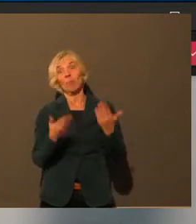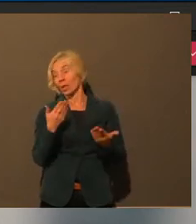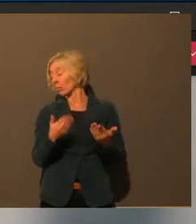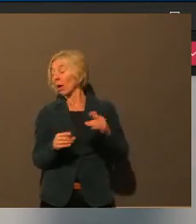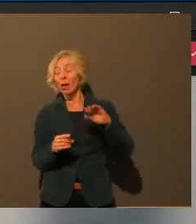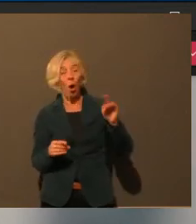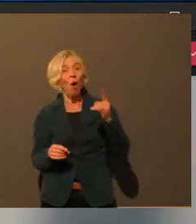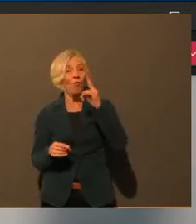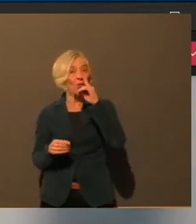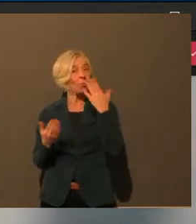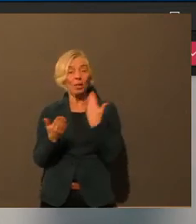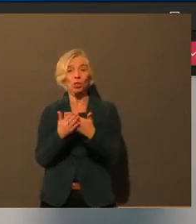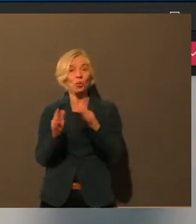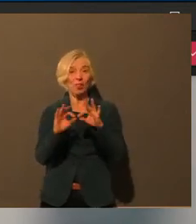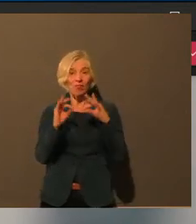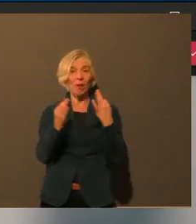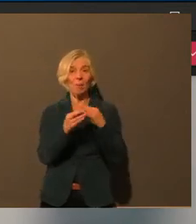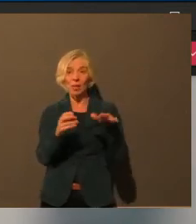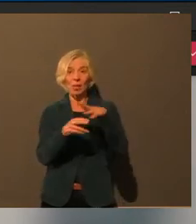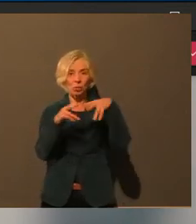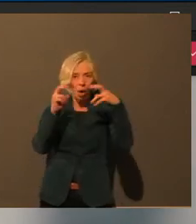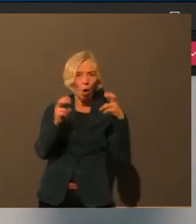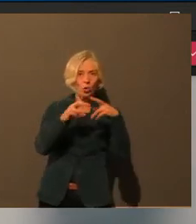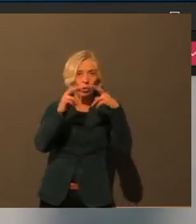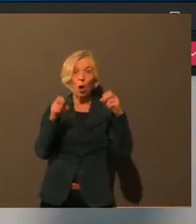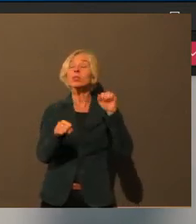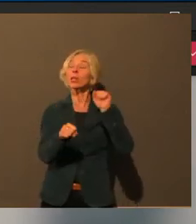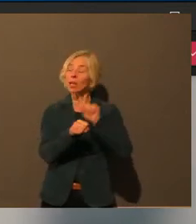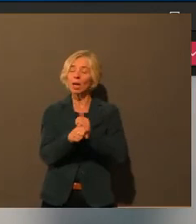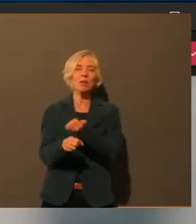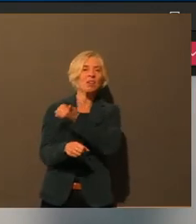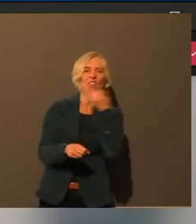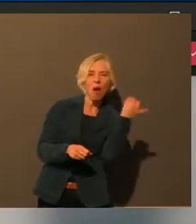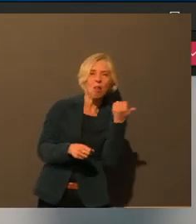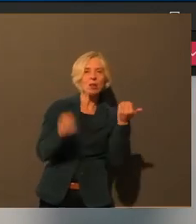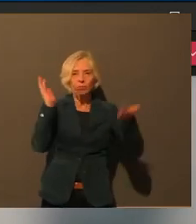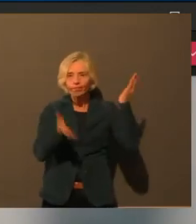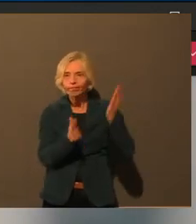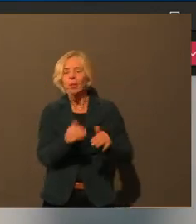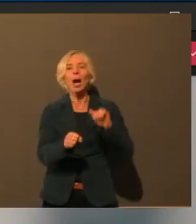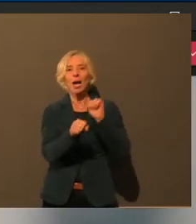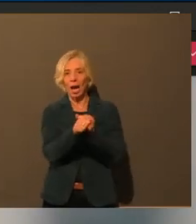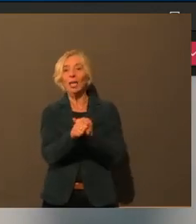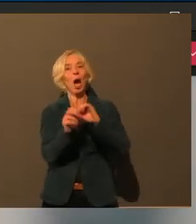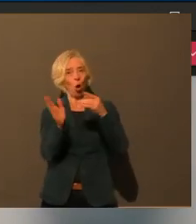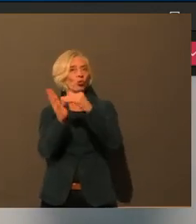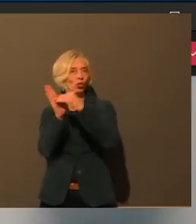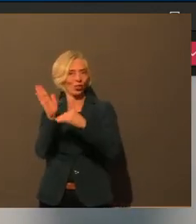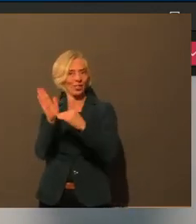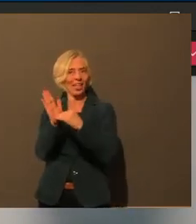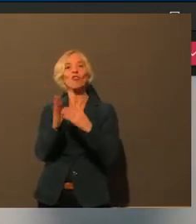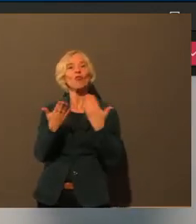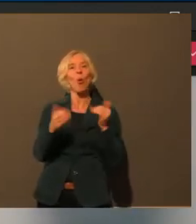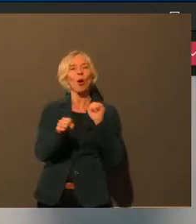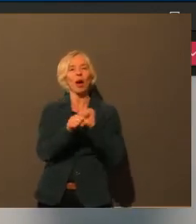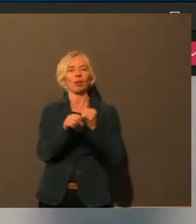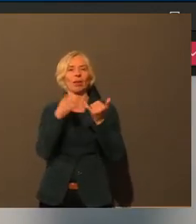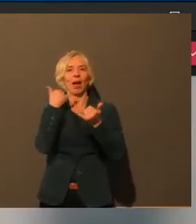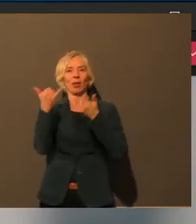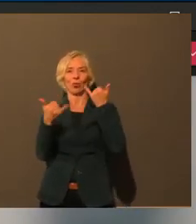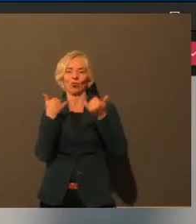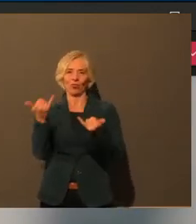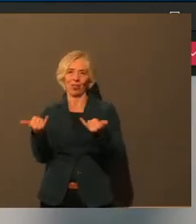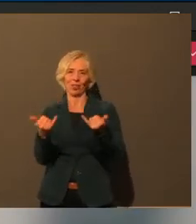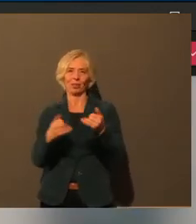in der Familie passiert wäre, sondern Lockdown-Zeiten, wo man einfach auch nirgends woanders hin kann. Da schauen wir mal, ob wir das auch noch mal proaktiver machen.